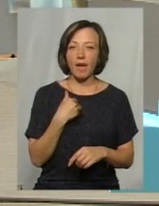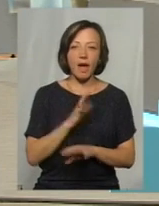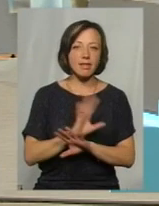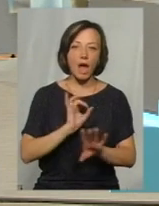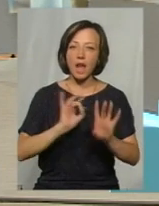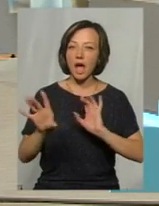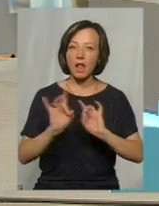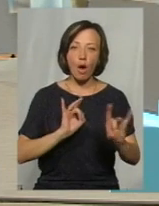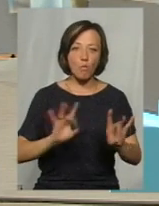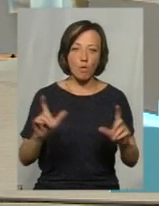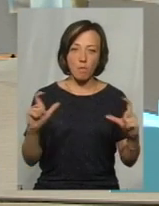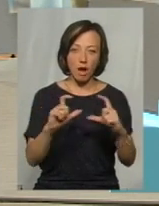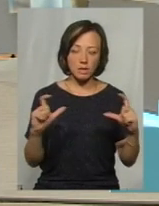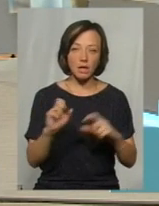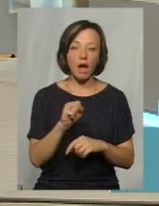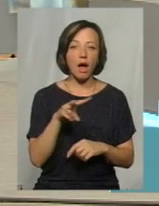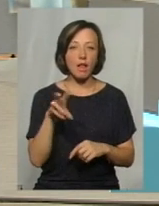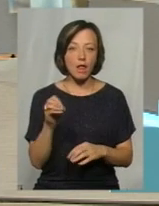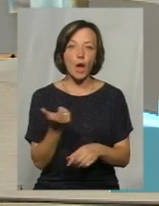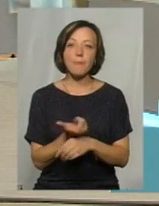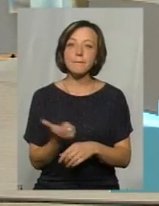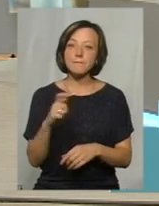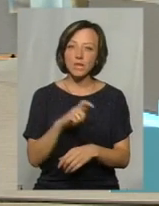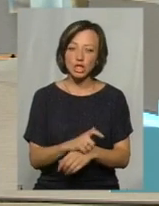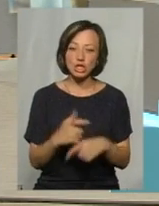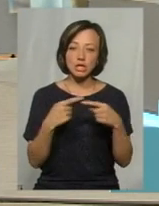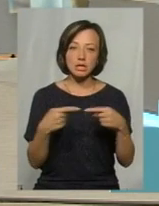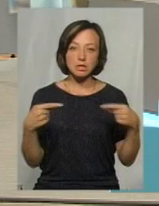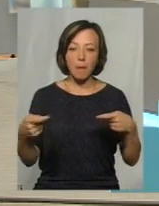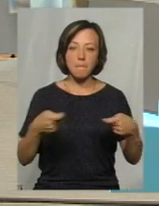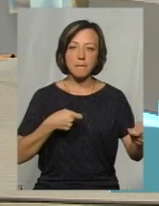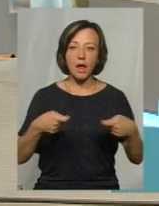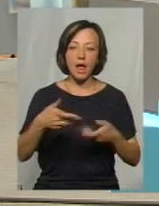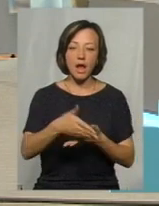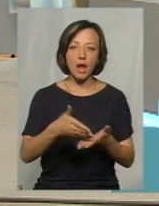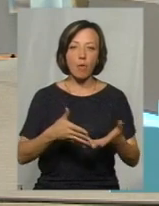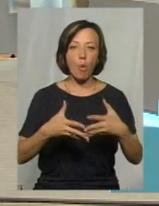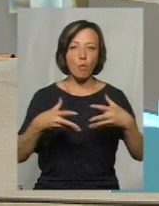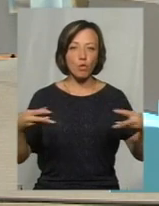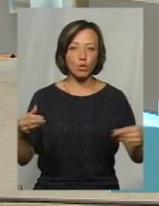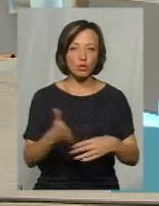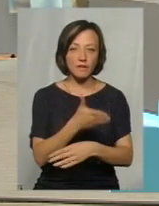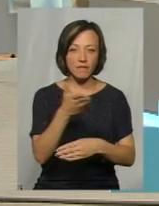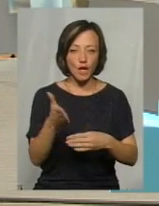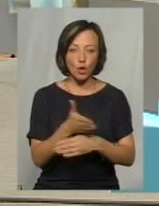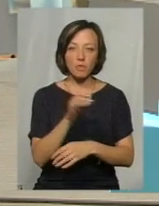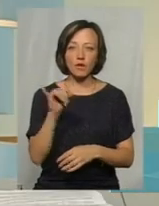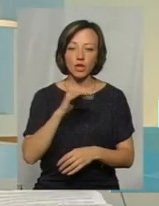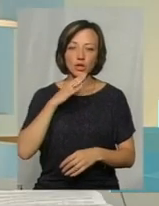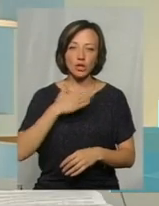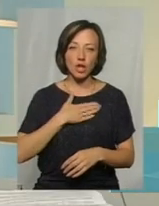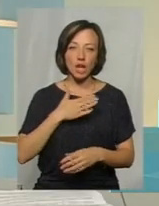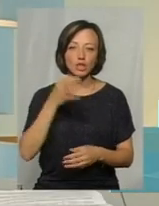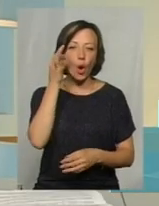мережі на сьогодні, але більшість мереж для хлібобулочних виробів і наші